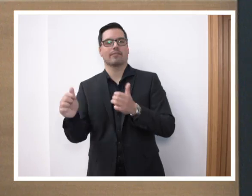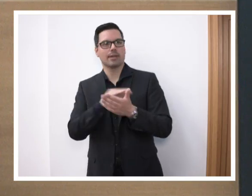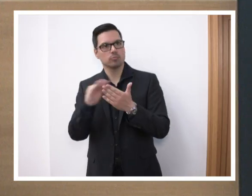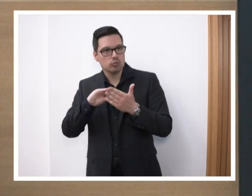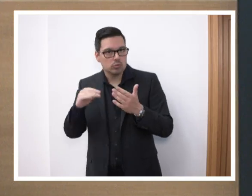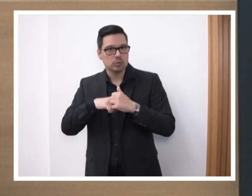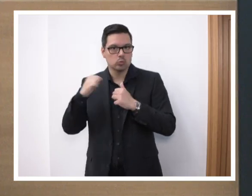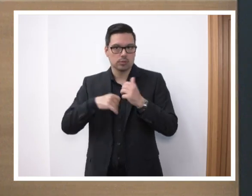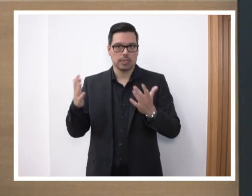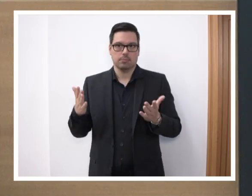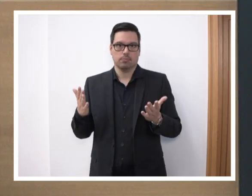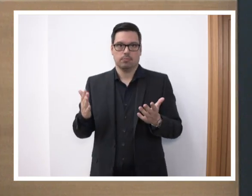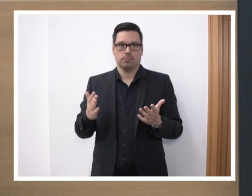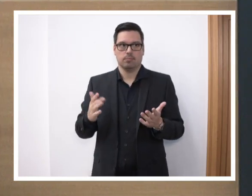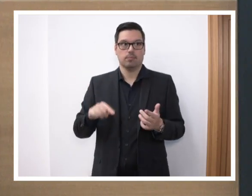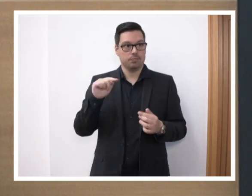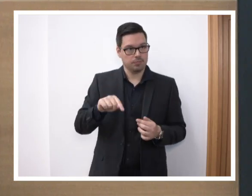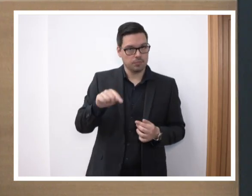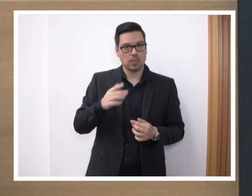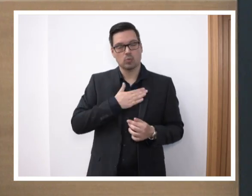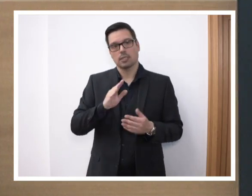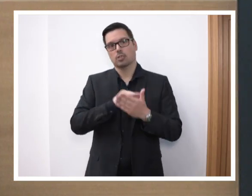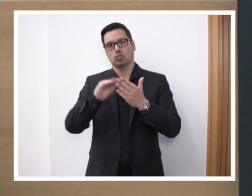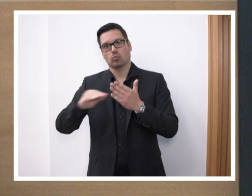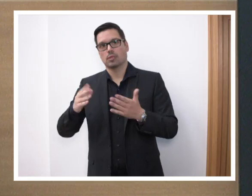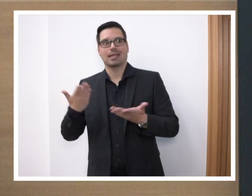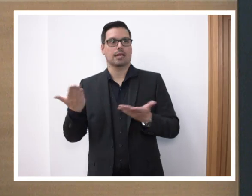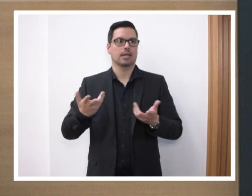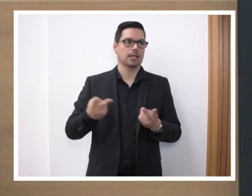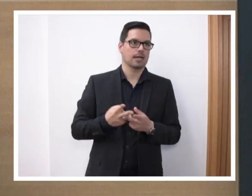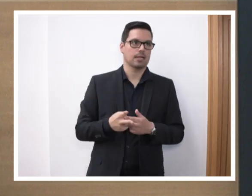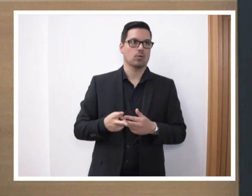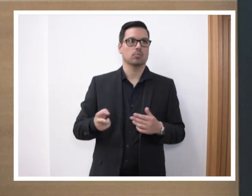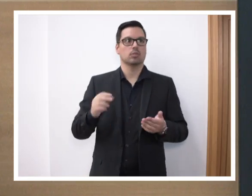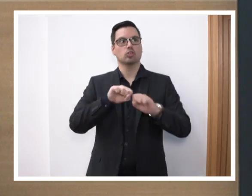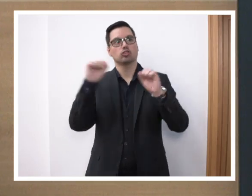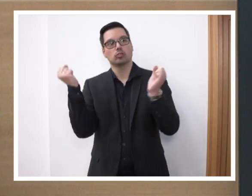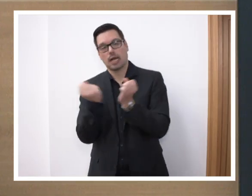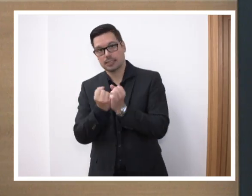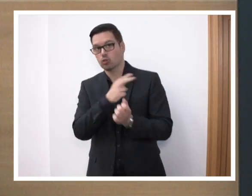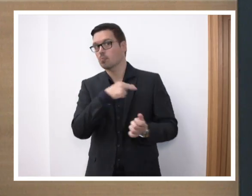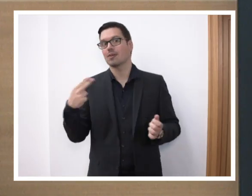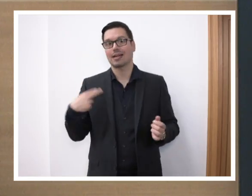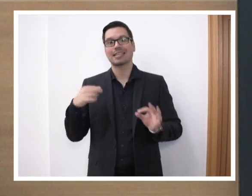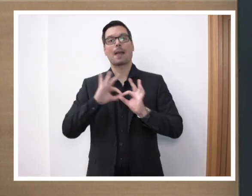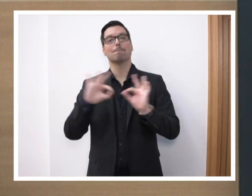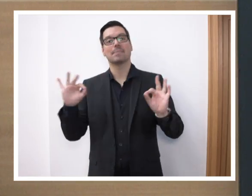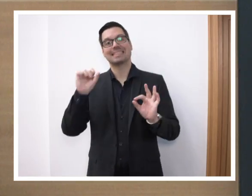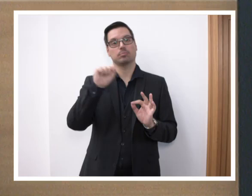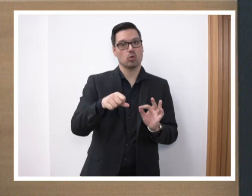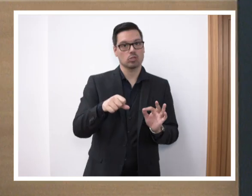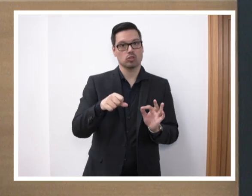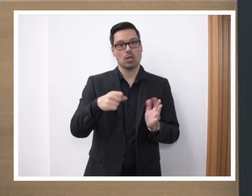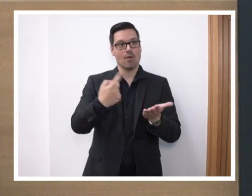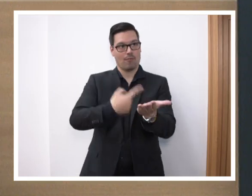Schulsystemen auszurufen. Es geht darum, unseren Schulen, egal ob staatlich oder in privater Trägerschaft, die bestmöglichen Voraussetzungen